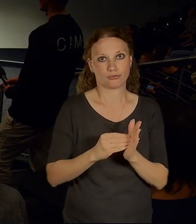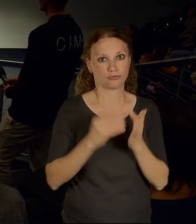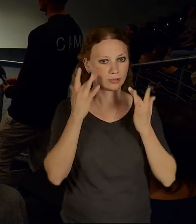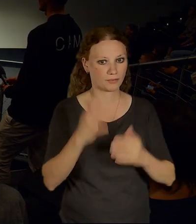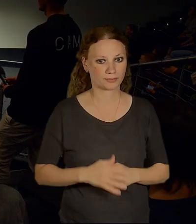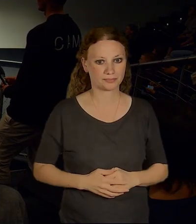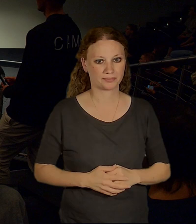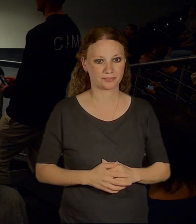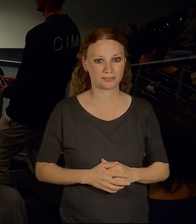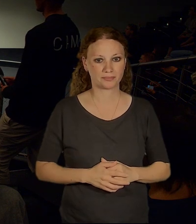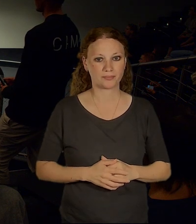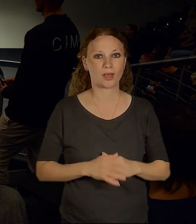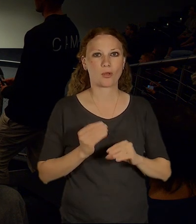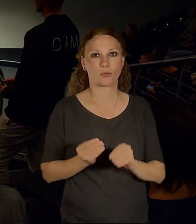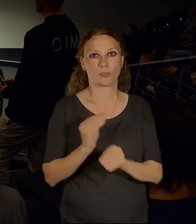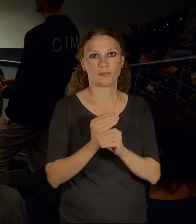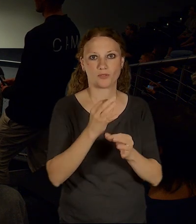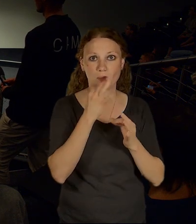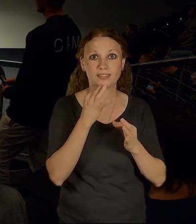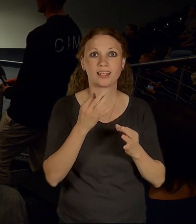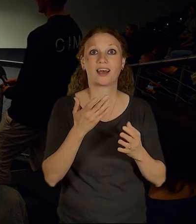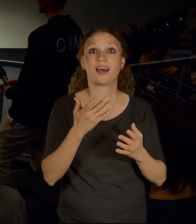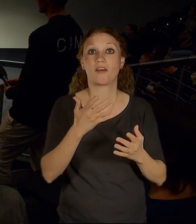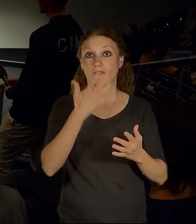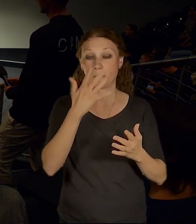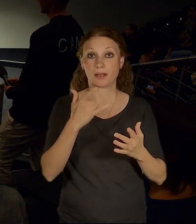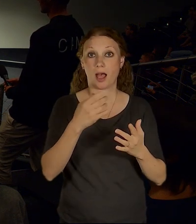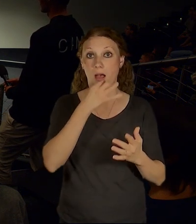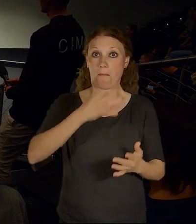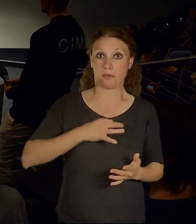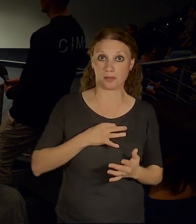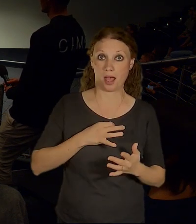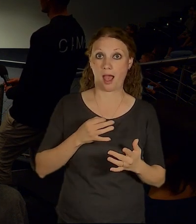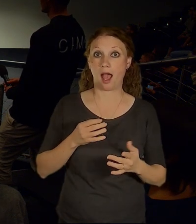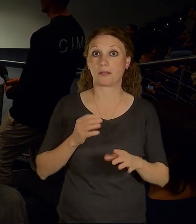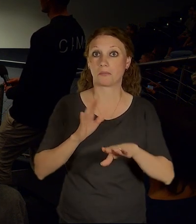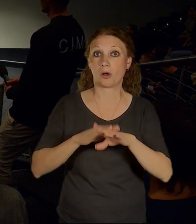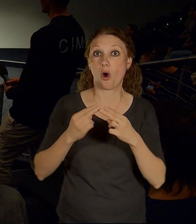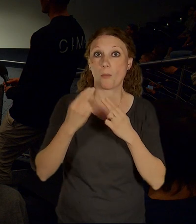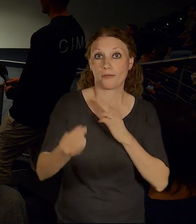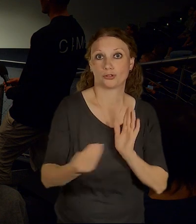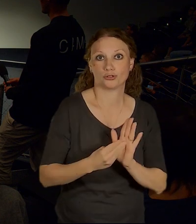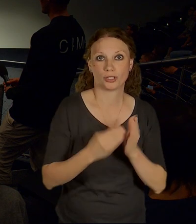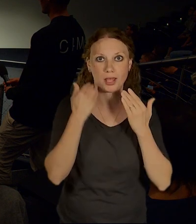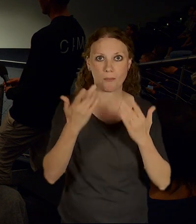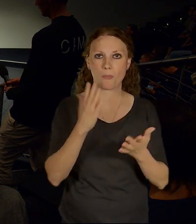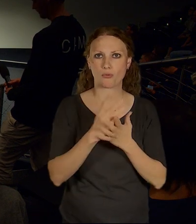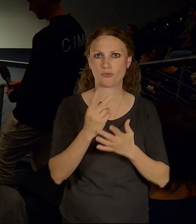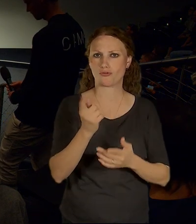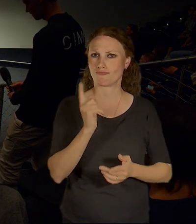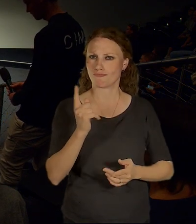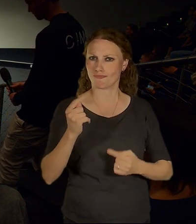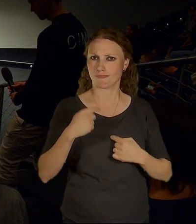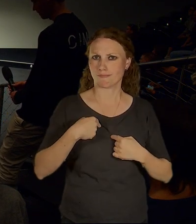nemám město na něco zrovna odpověď, tak že v tom je jako nějaký šmečko, ale tady v tomhle případě fakt upřímně se ta